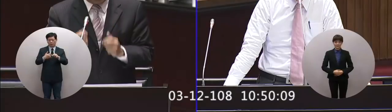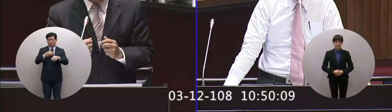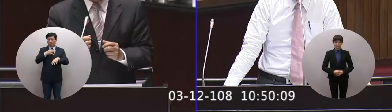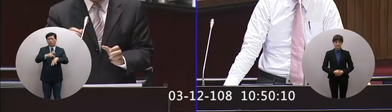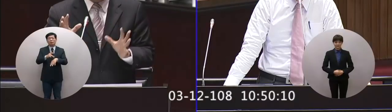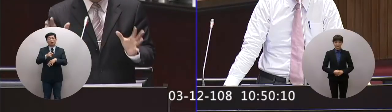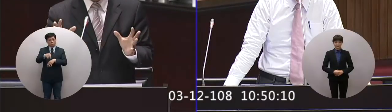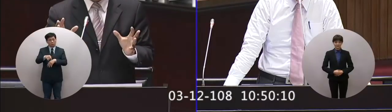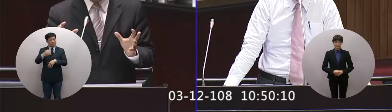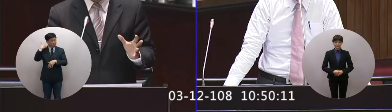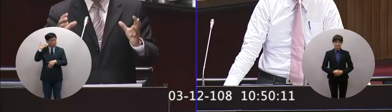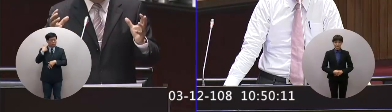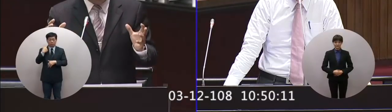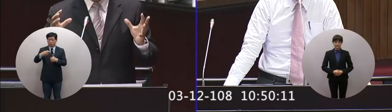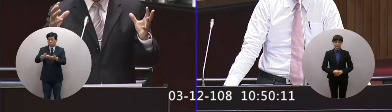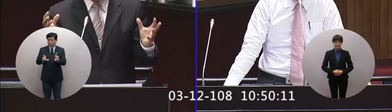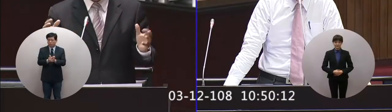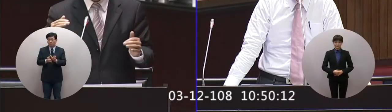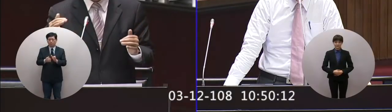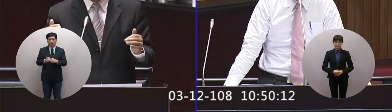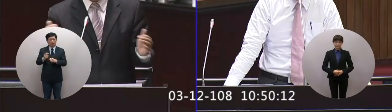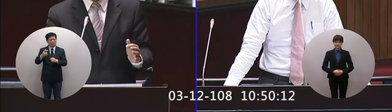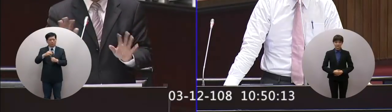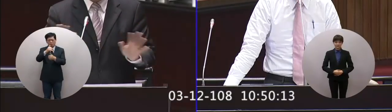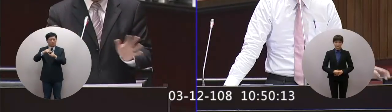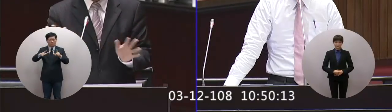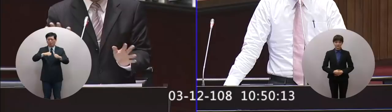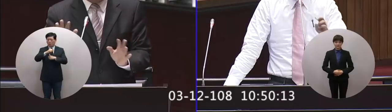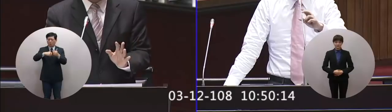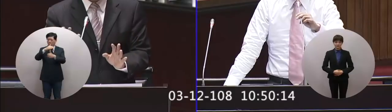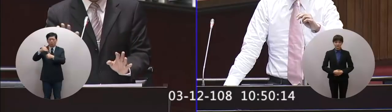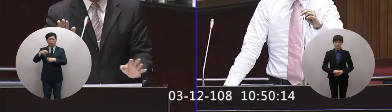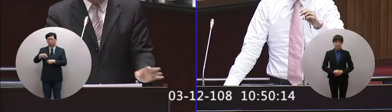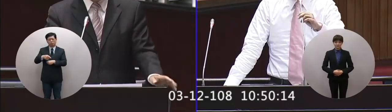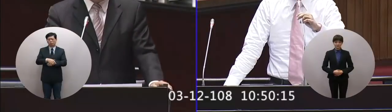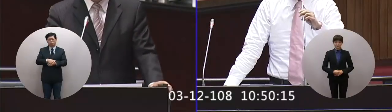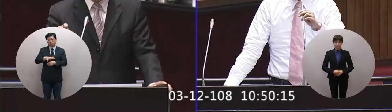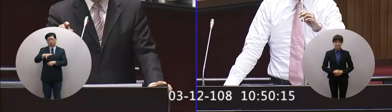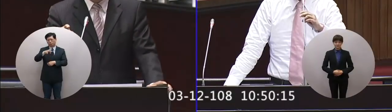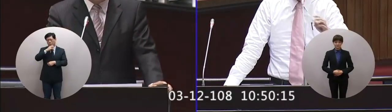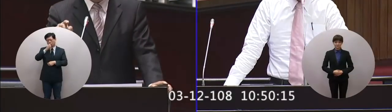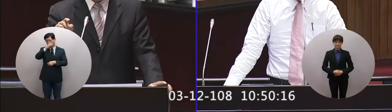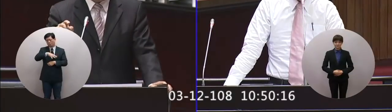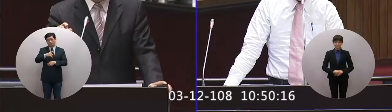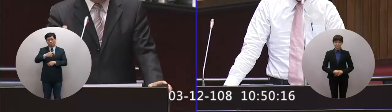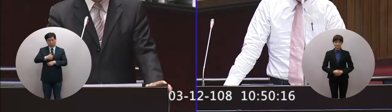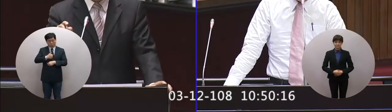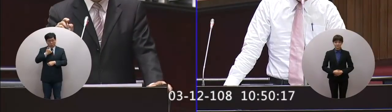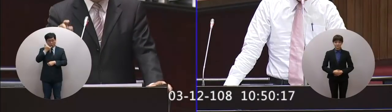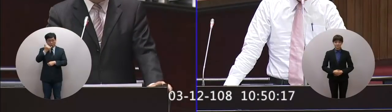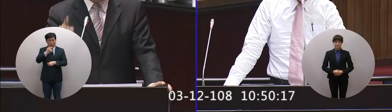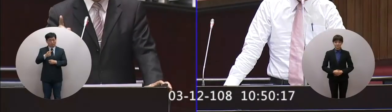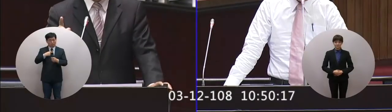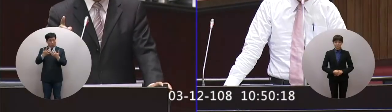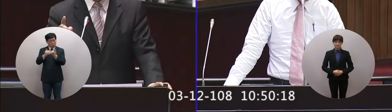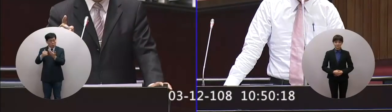這個階段裡面過去教育部會用一個很大型的活動我一直認為這些接觸不到真正關